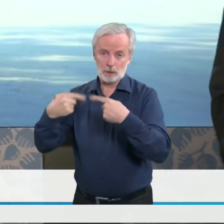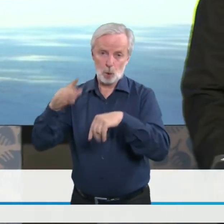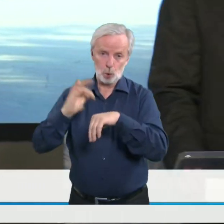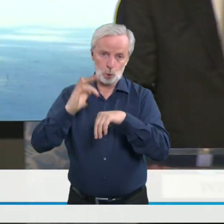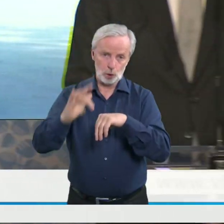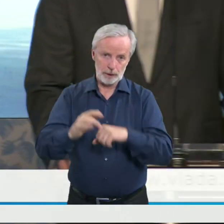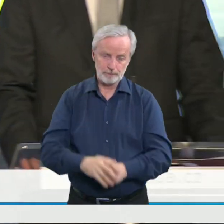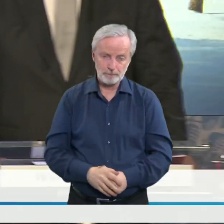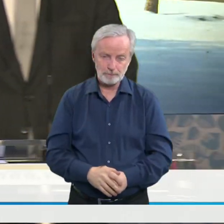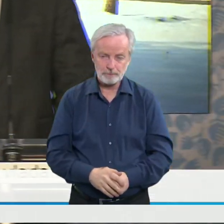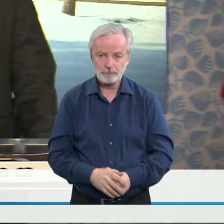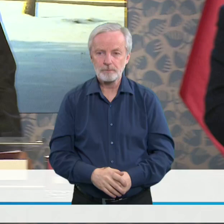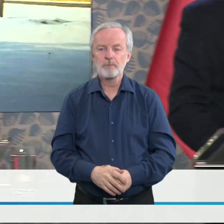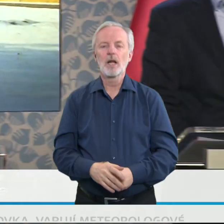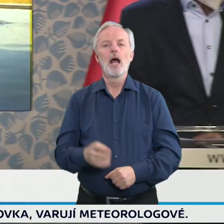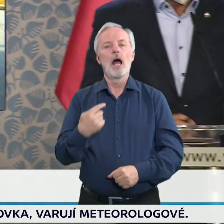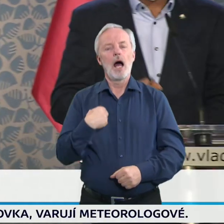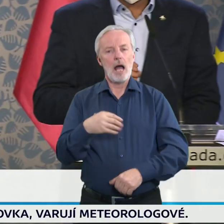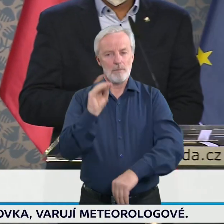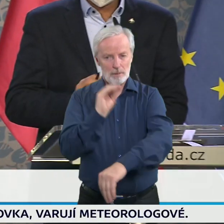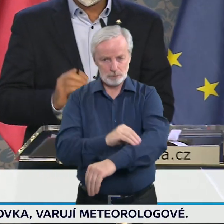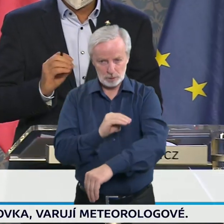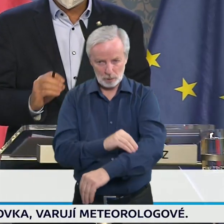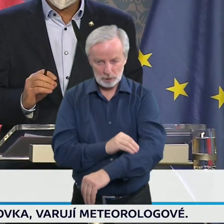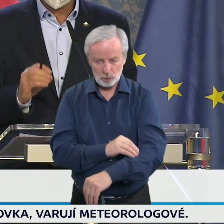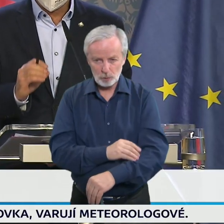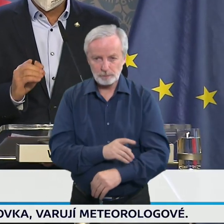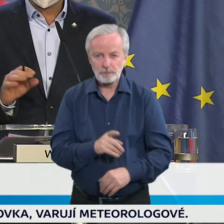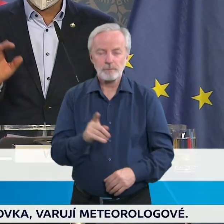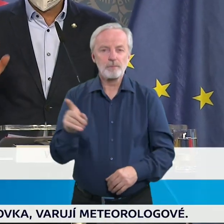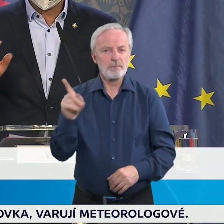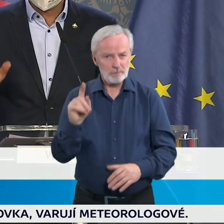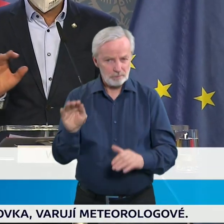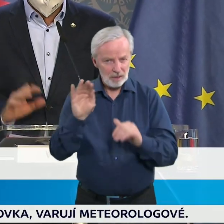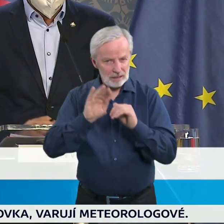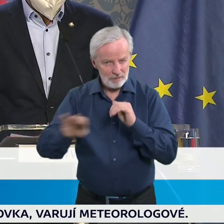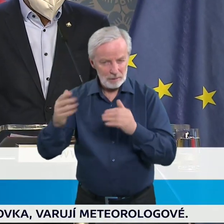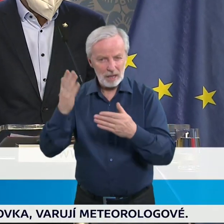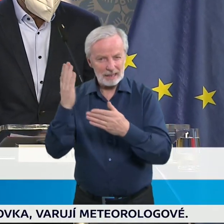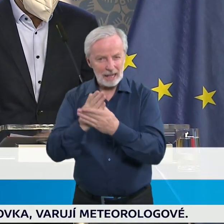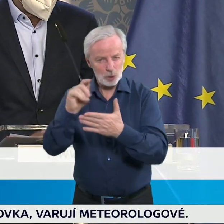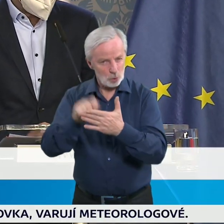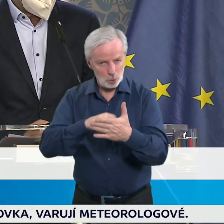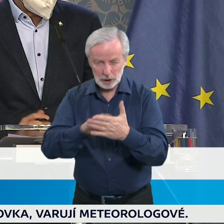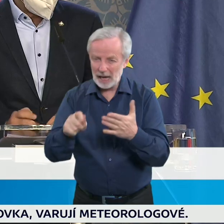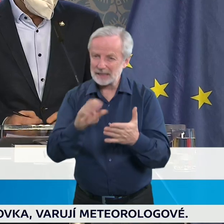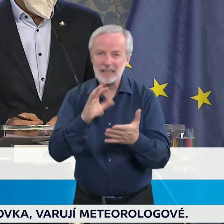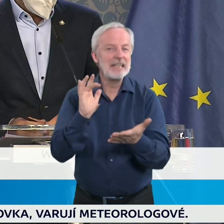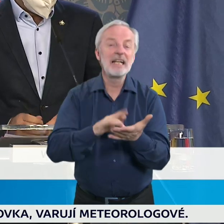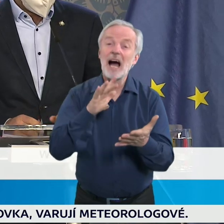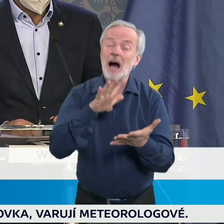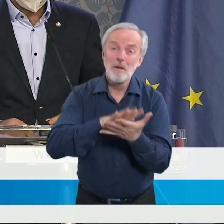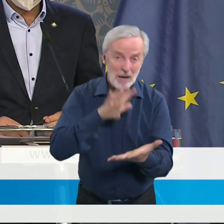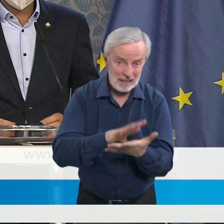říkala velmi přesně, že ta výjimka se netýká materiálu, ale té vlastní pomůcky. ta pomůcka je specifikovaná tak, jak paní ministrně řekla.